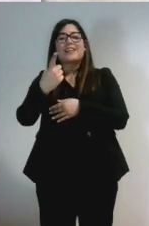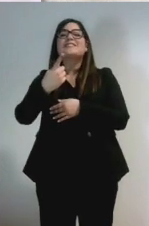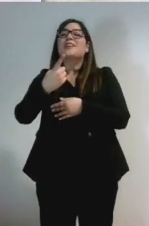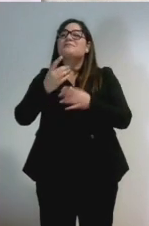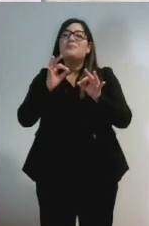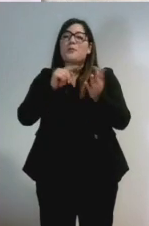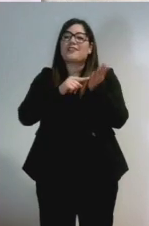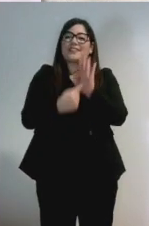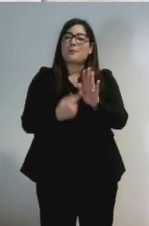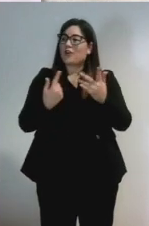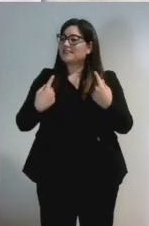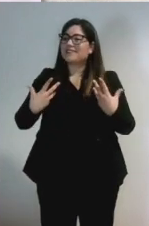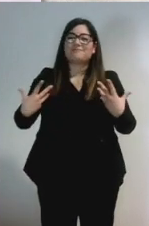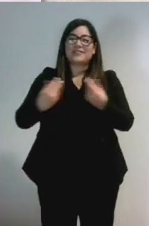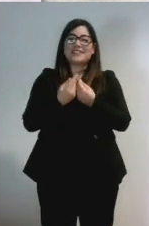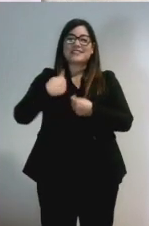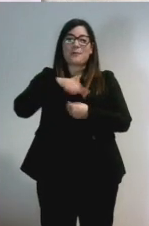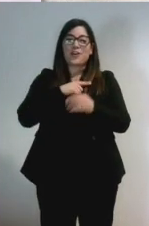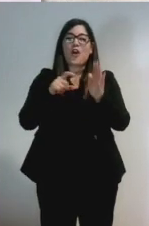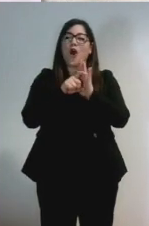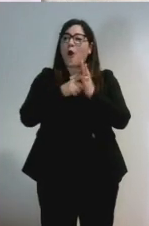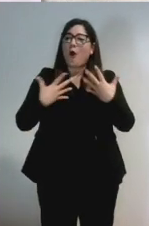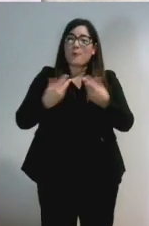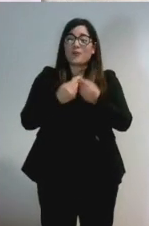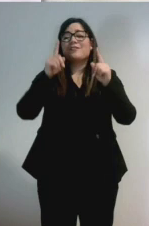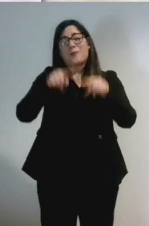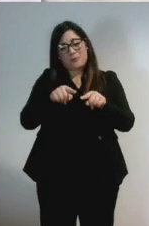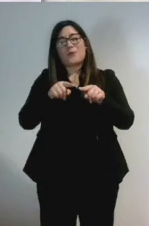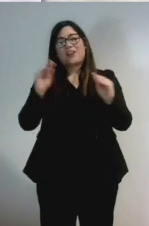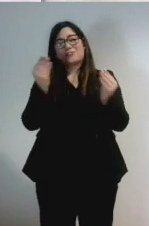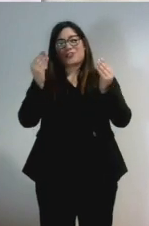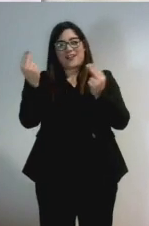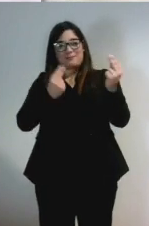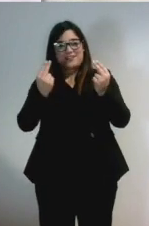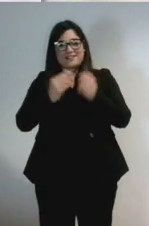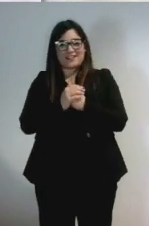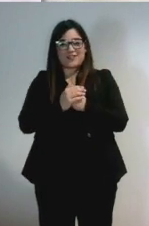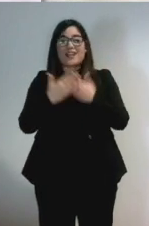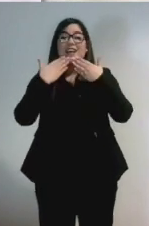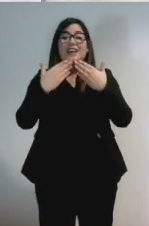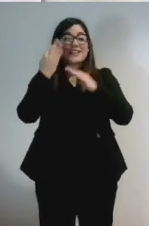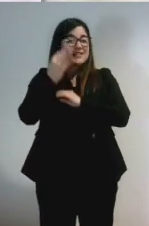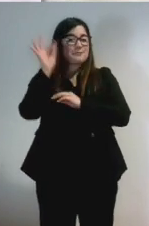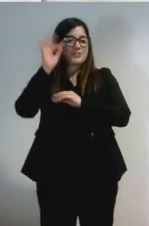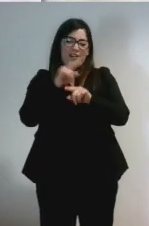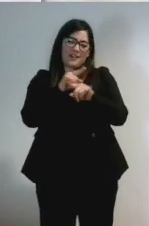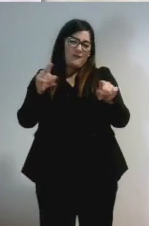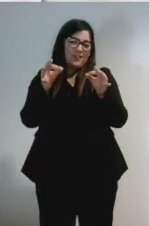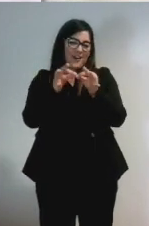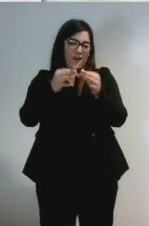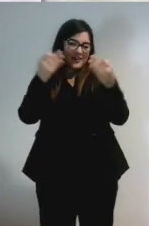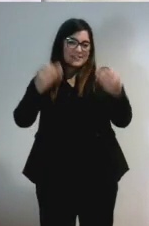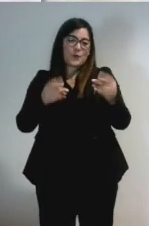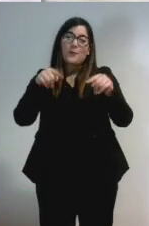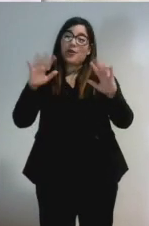fianco dei comuni italiani e soprattutto dei giovani amministratori. Un grazie speciale e penso siate d'accordo con me e merita anche un